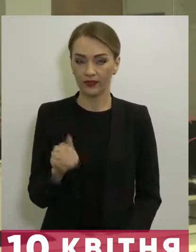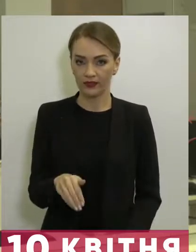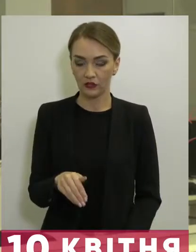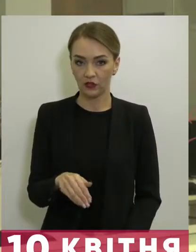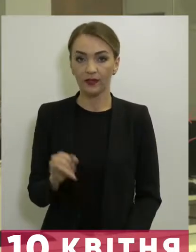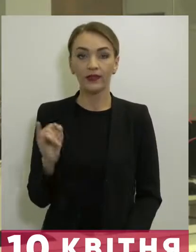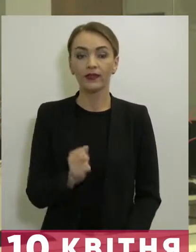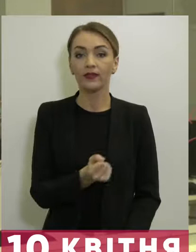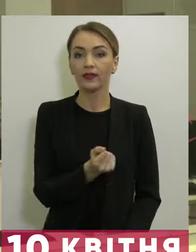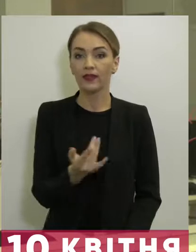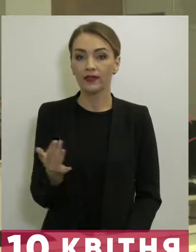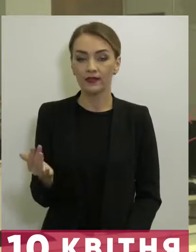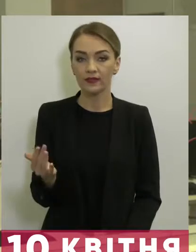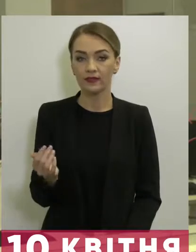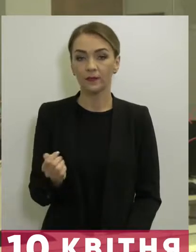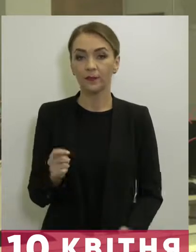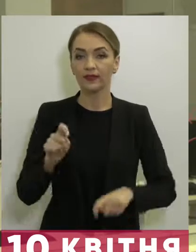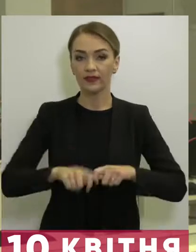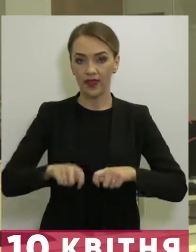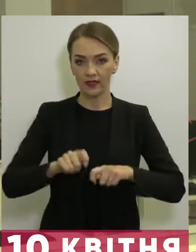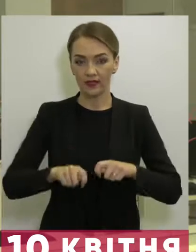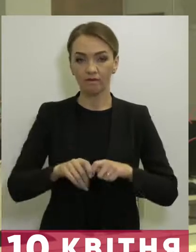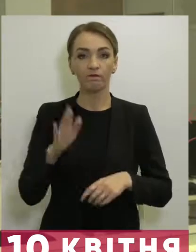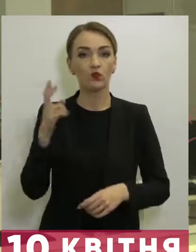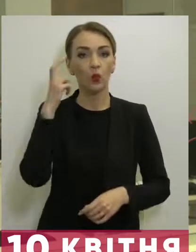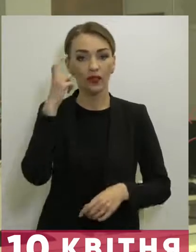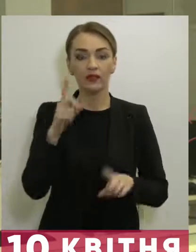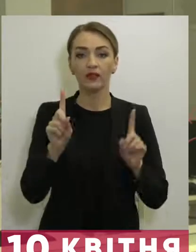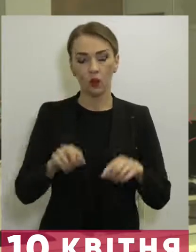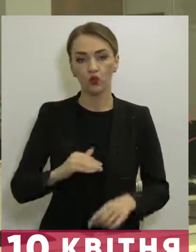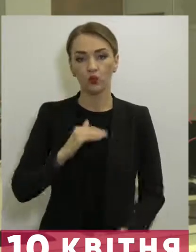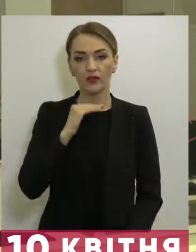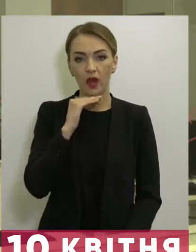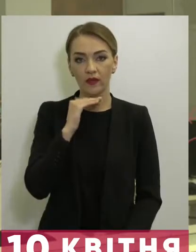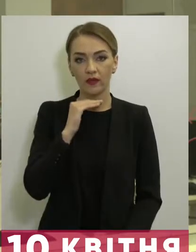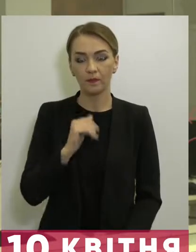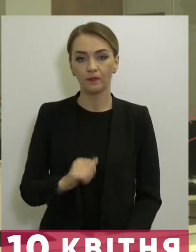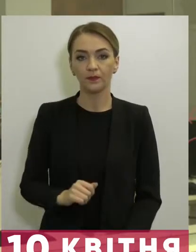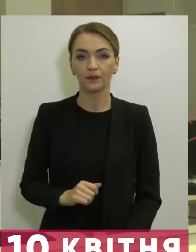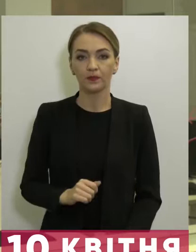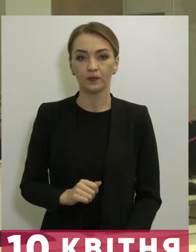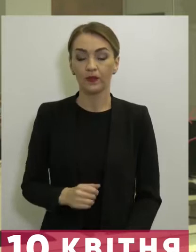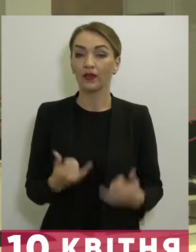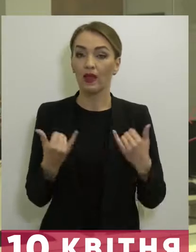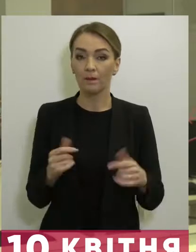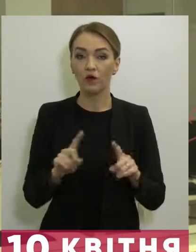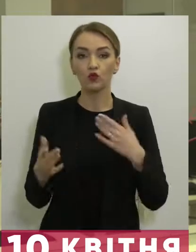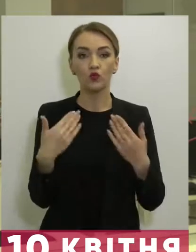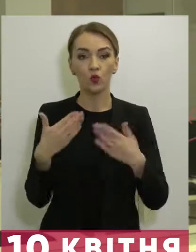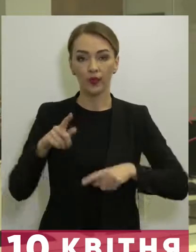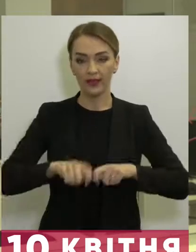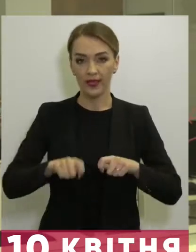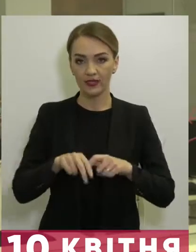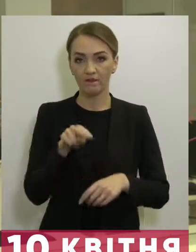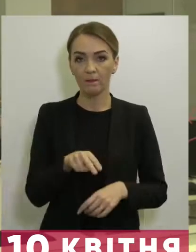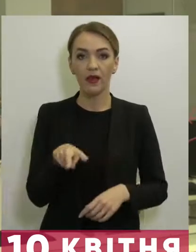І кількість тестів в столиці також достатньо. Тепер щодо тестів